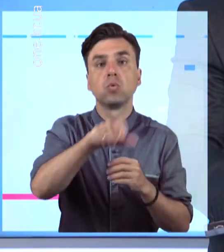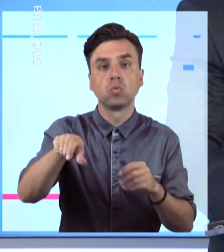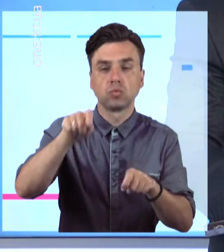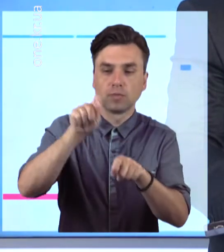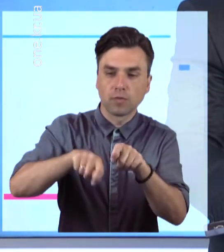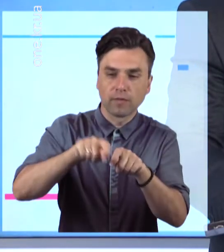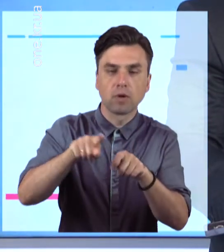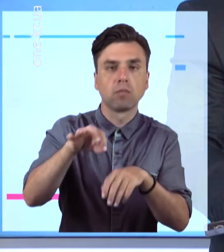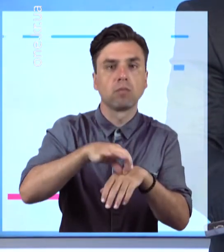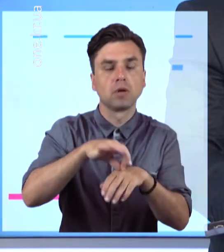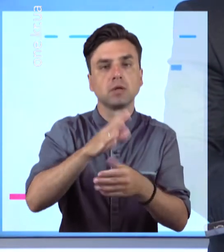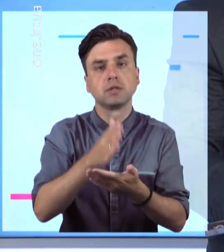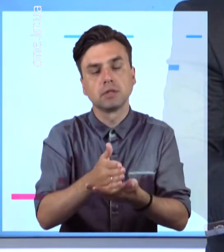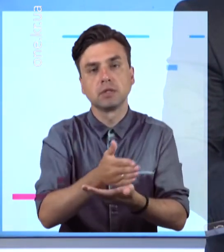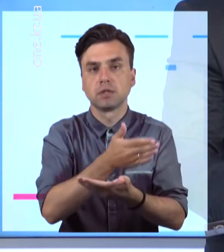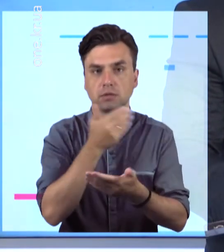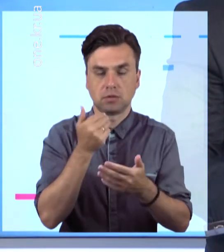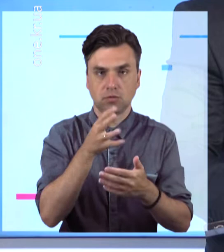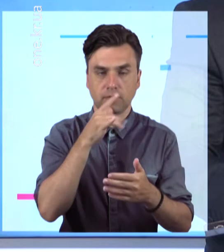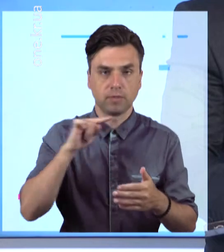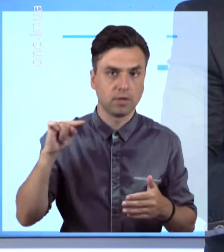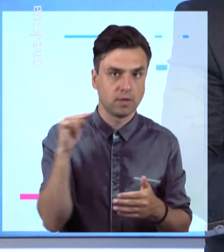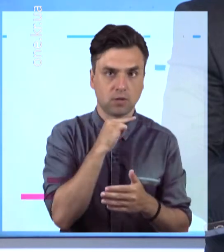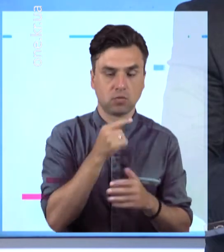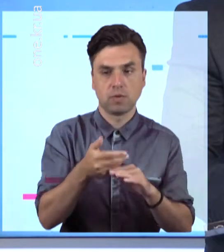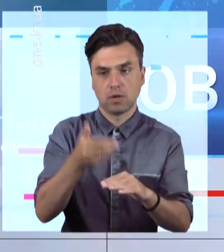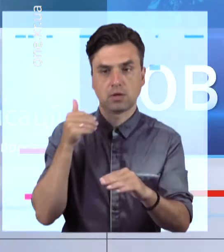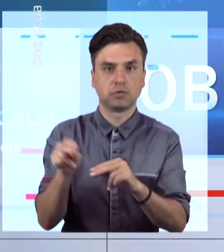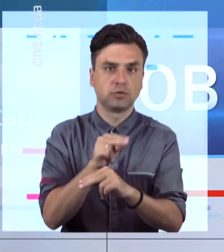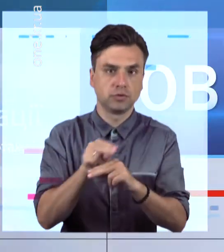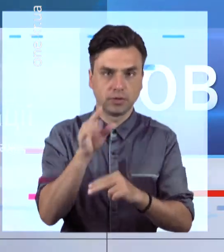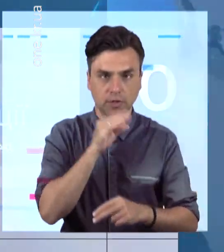лікування. Більше про це розповість мій колега Кузьма Шишкін.